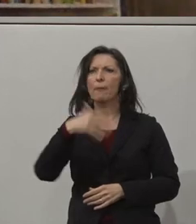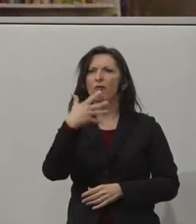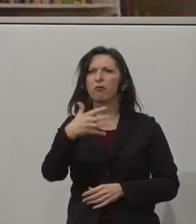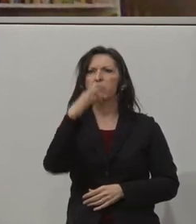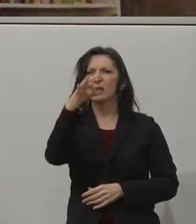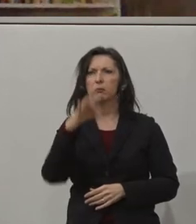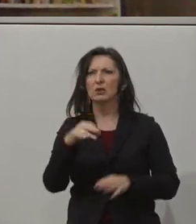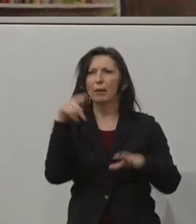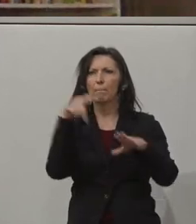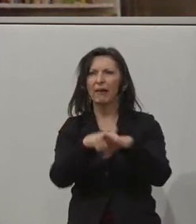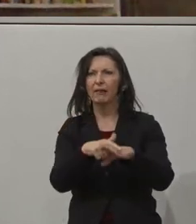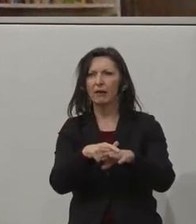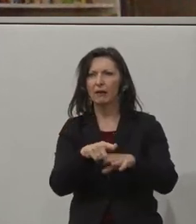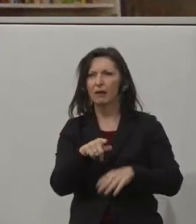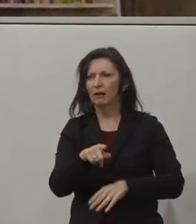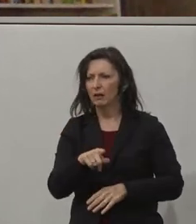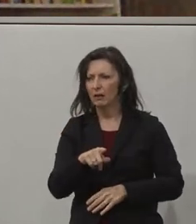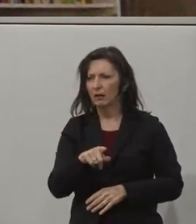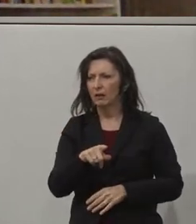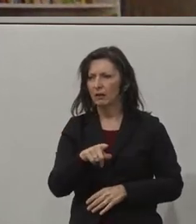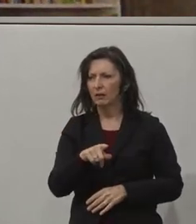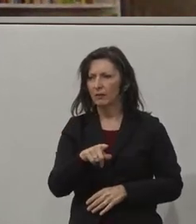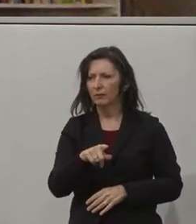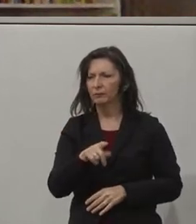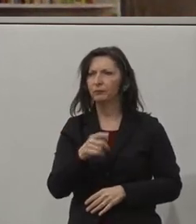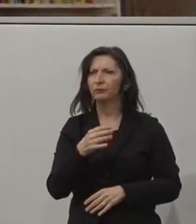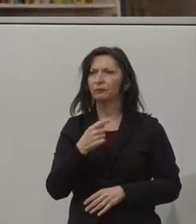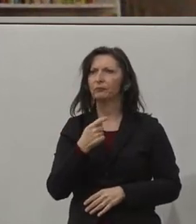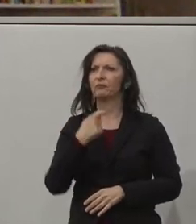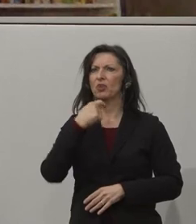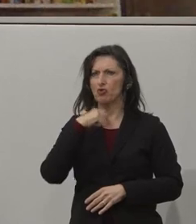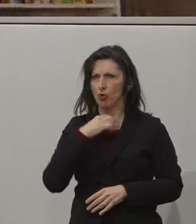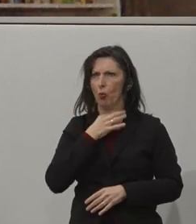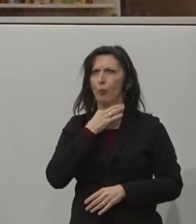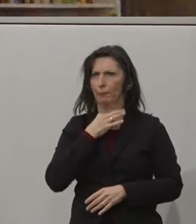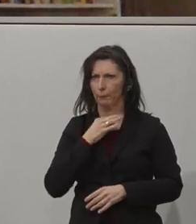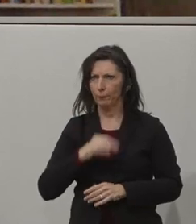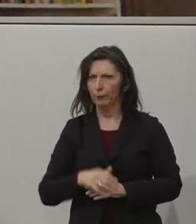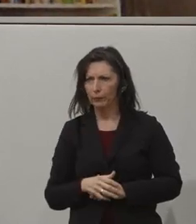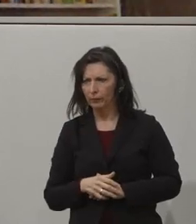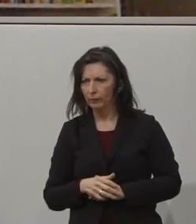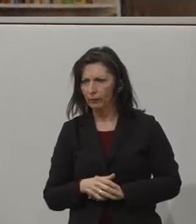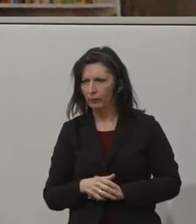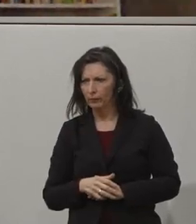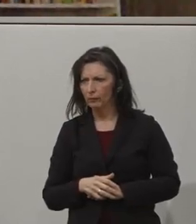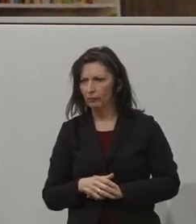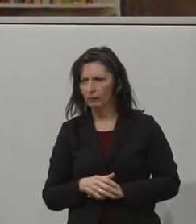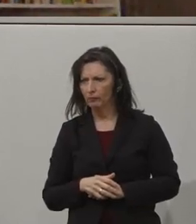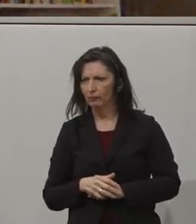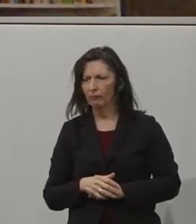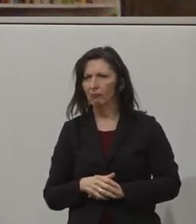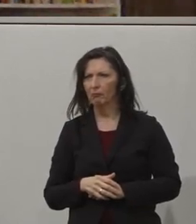geht überhaupt noch? Also,